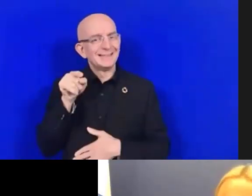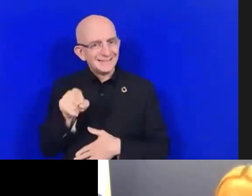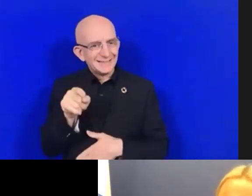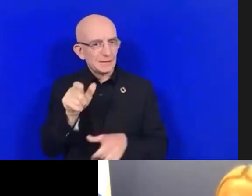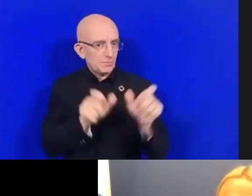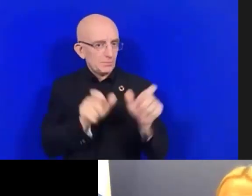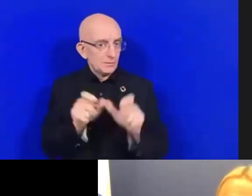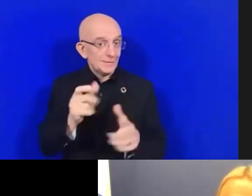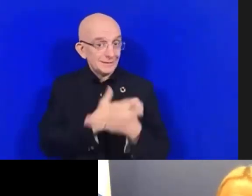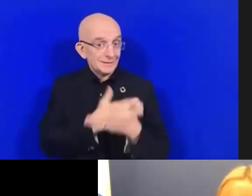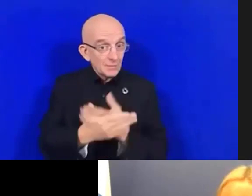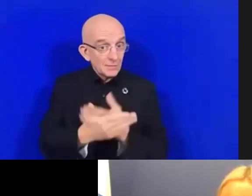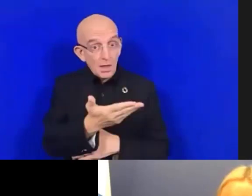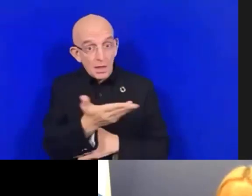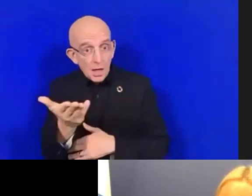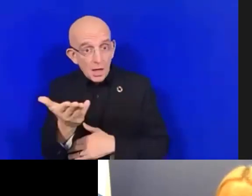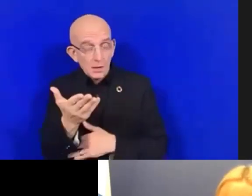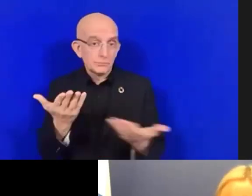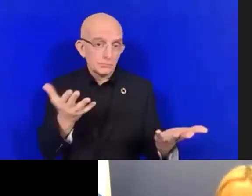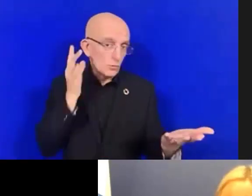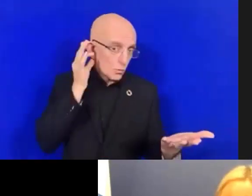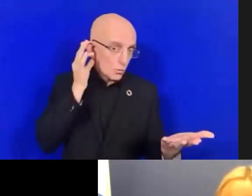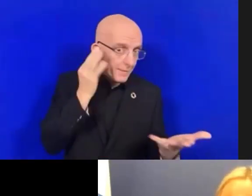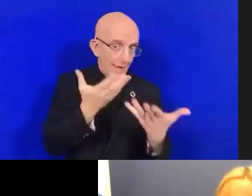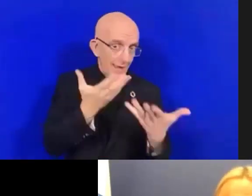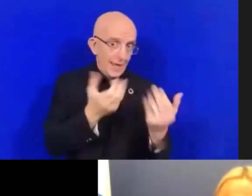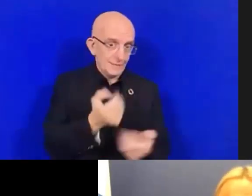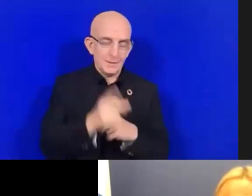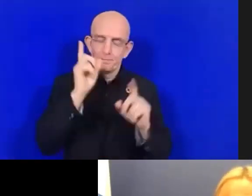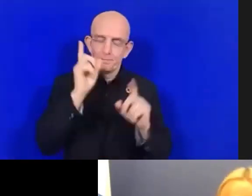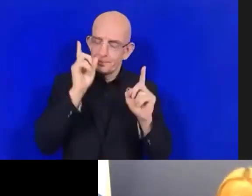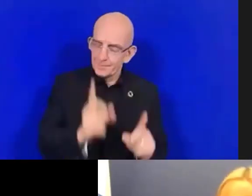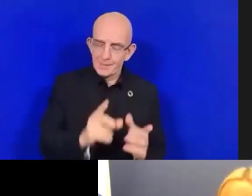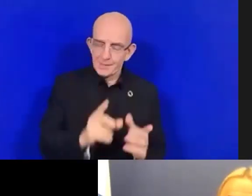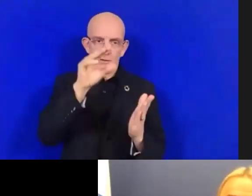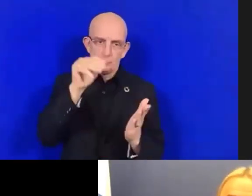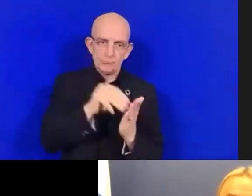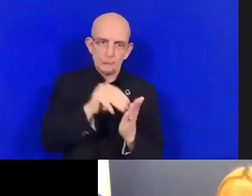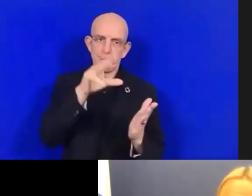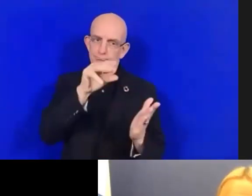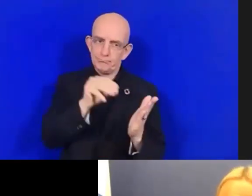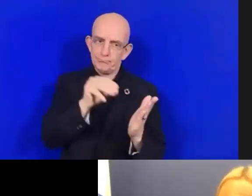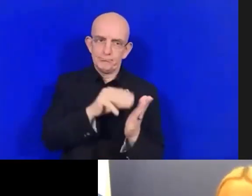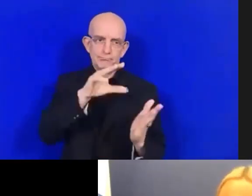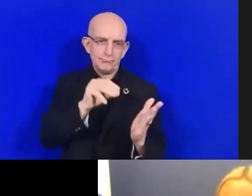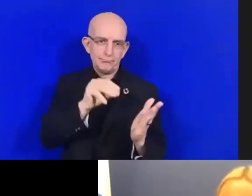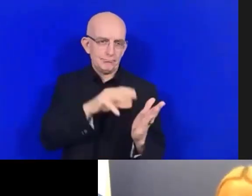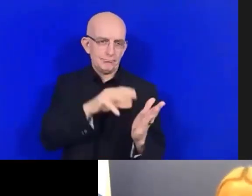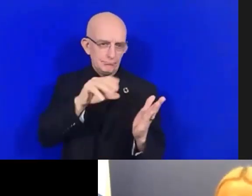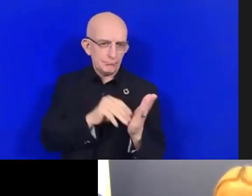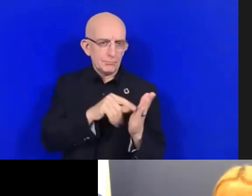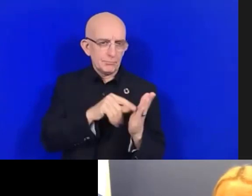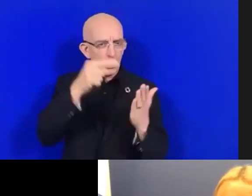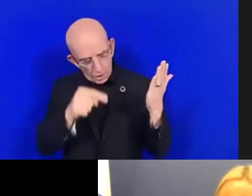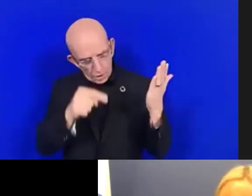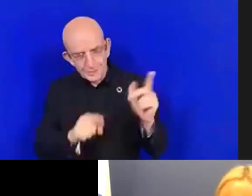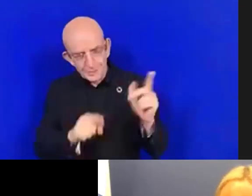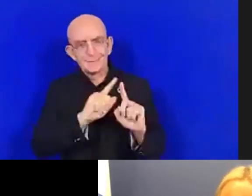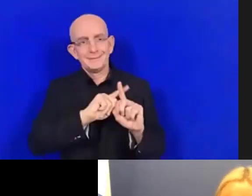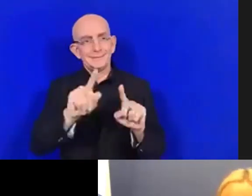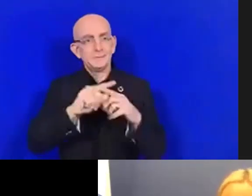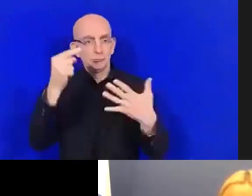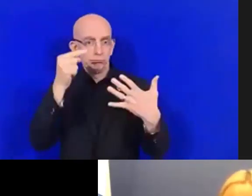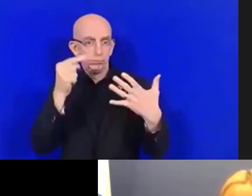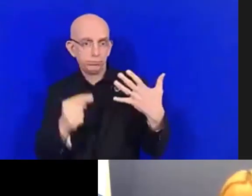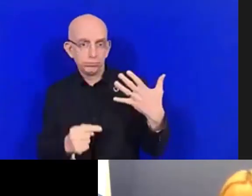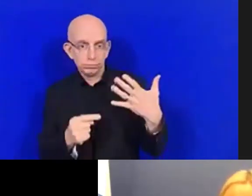handicap, doivent être prises en compte dans toutes les questions qui les affectent. Et il va sans dire que ceci s'applique